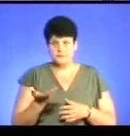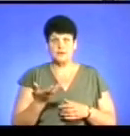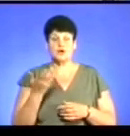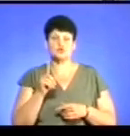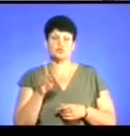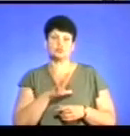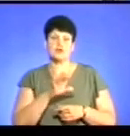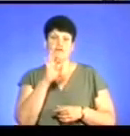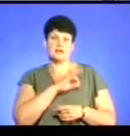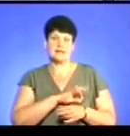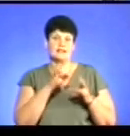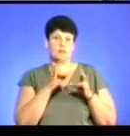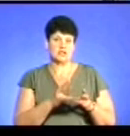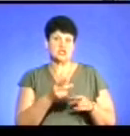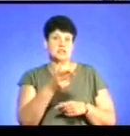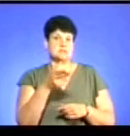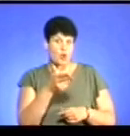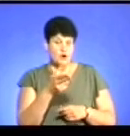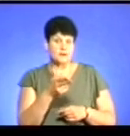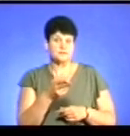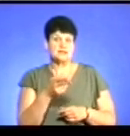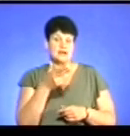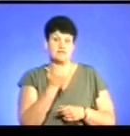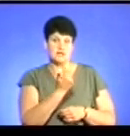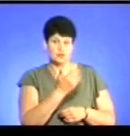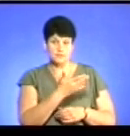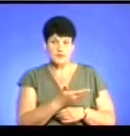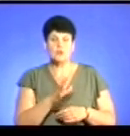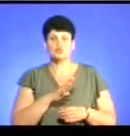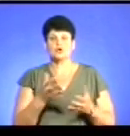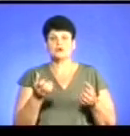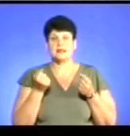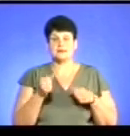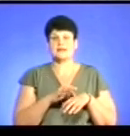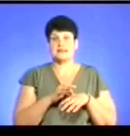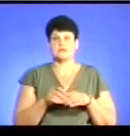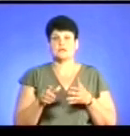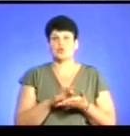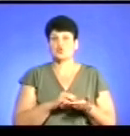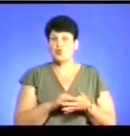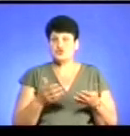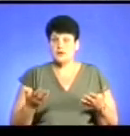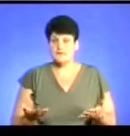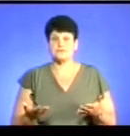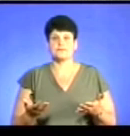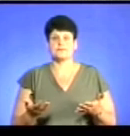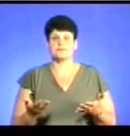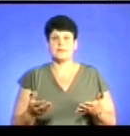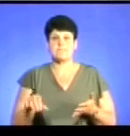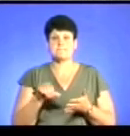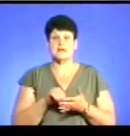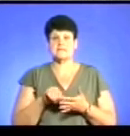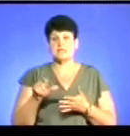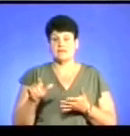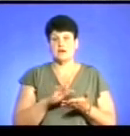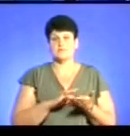використана травматична зброя, тобто стріляли в їх бік, щоб були отримані тілесні ушкодження представниками